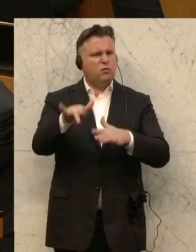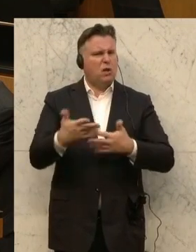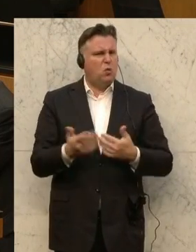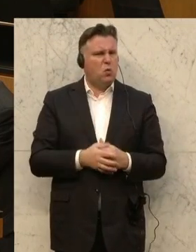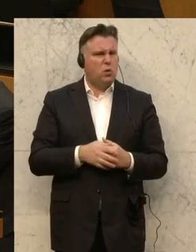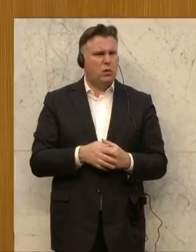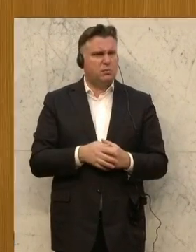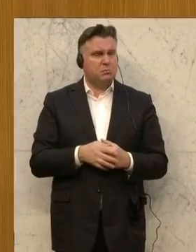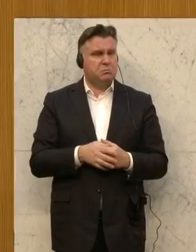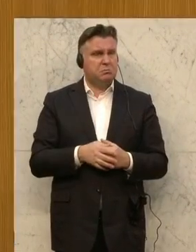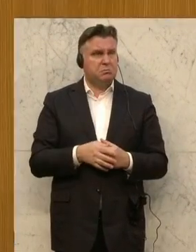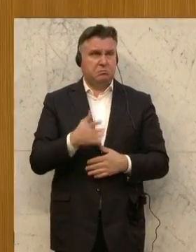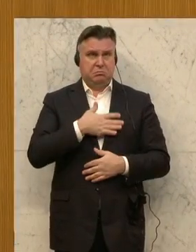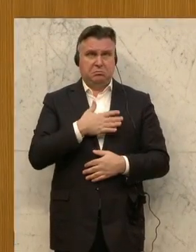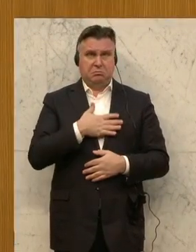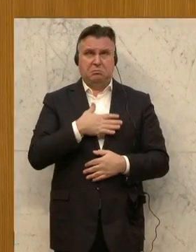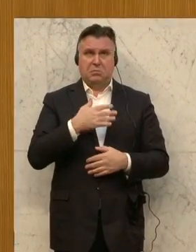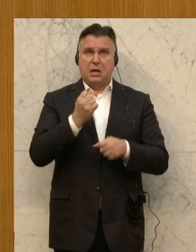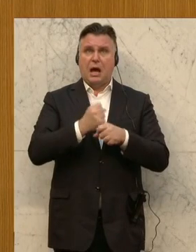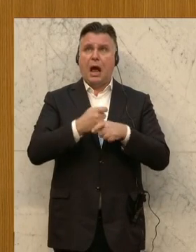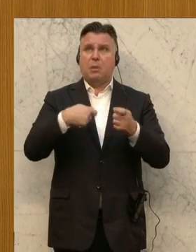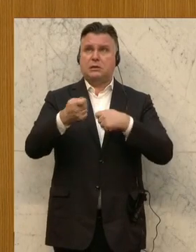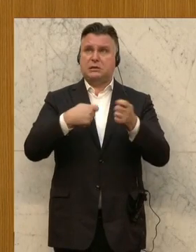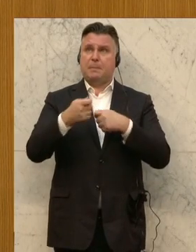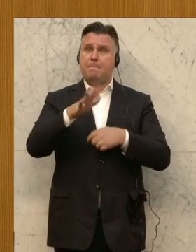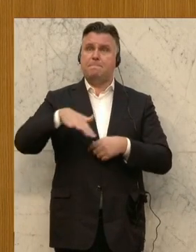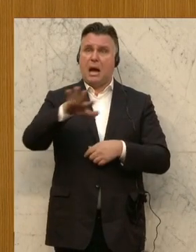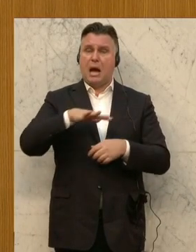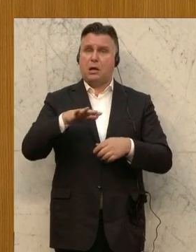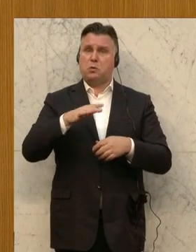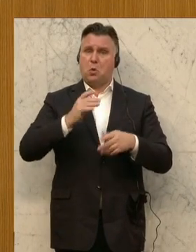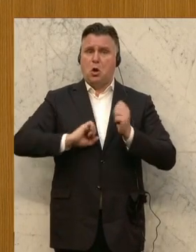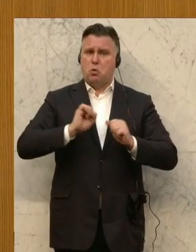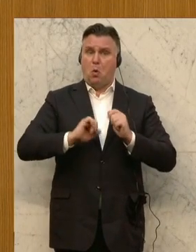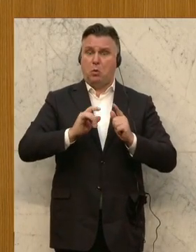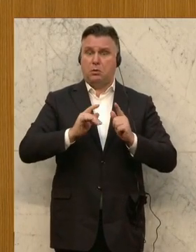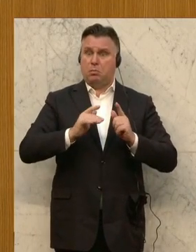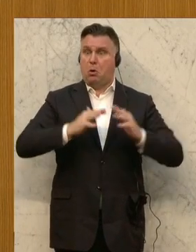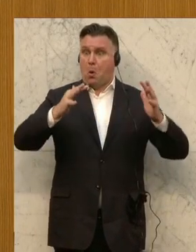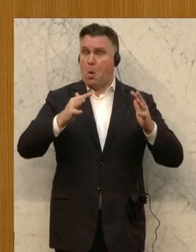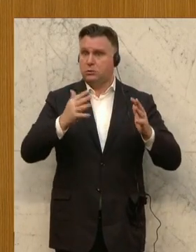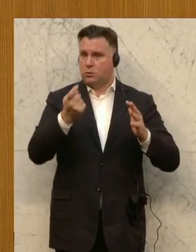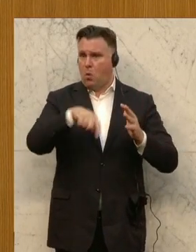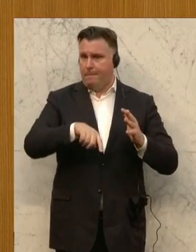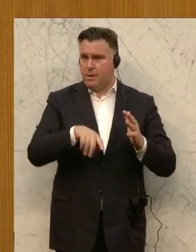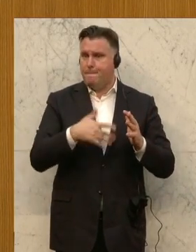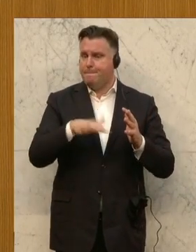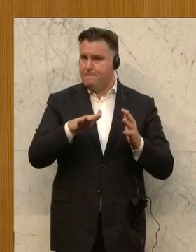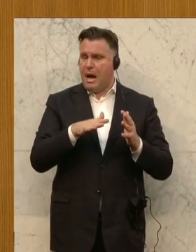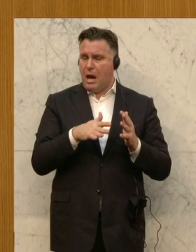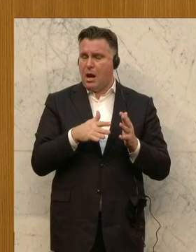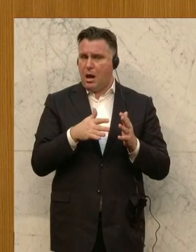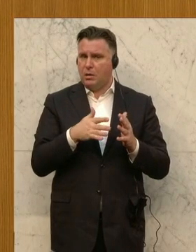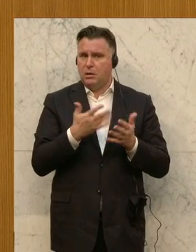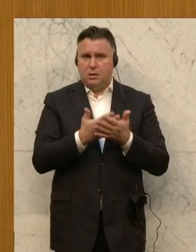Aus meiner Sicht würde es die Not am Arbeitsmarkt erheblich vergrößern. Und wie